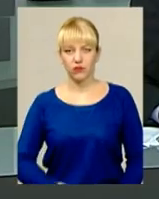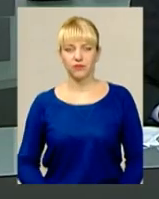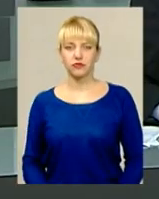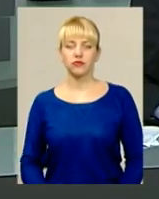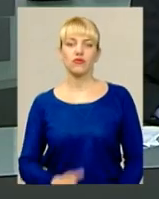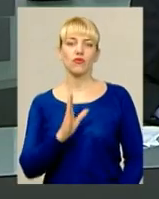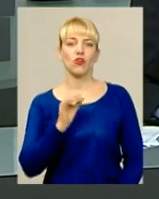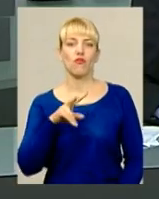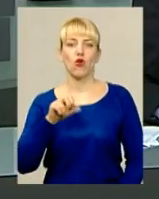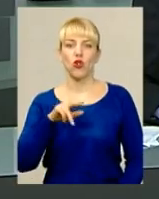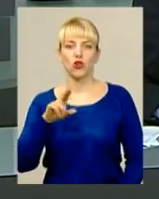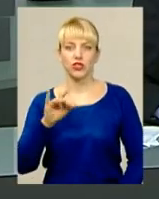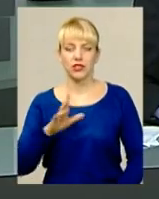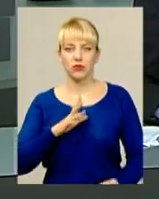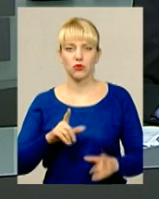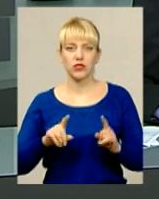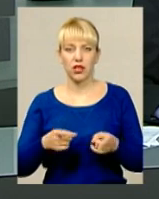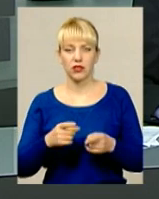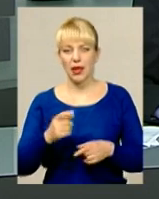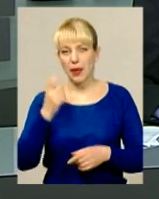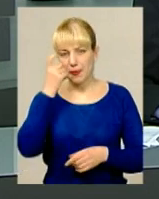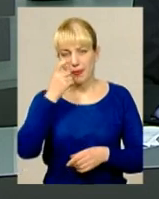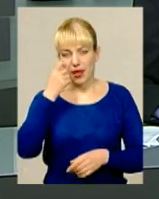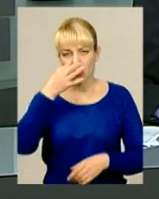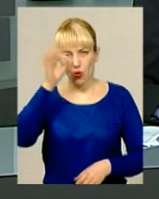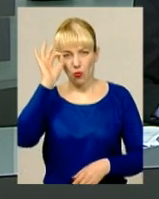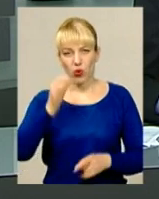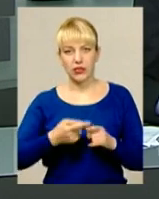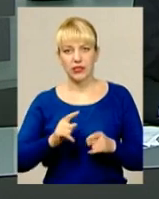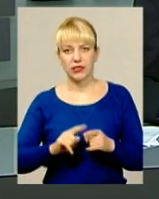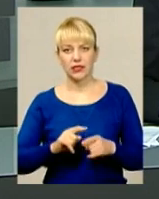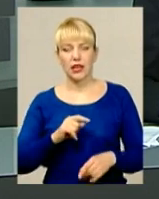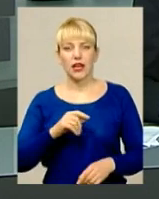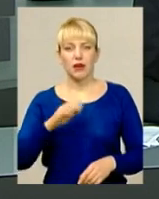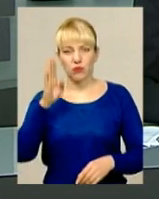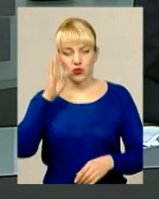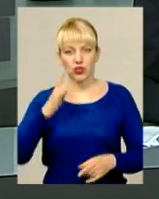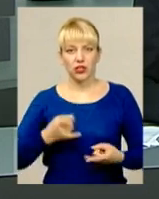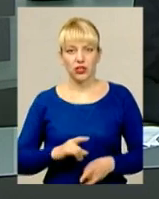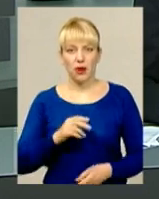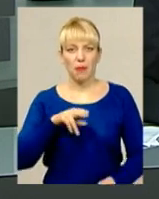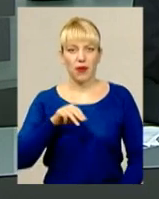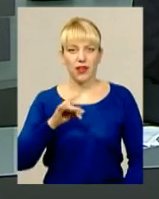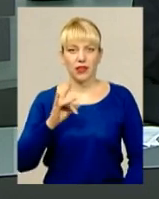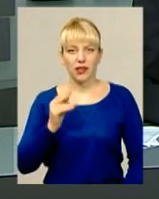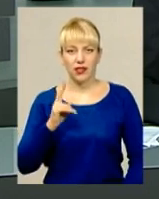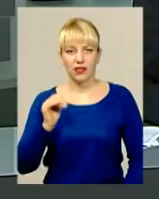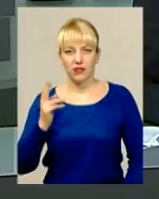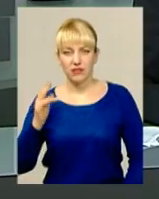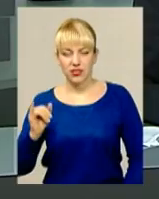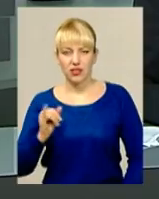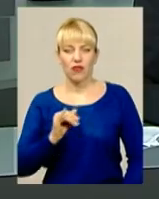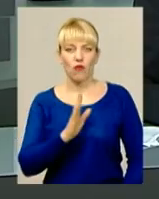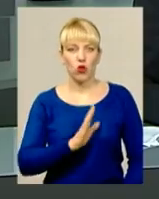Волочиську затримали п'яного хмельницького поліціянта. Правоохоронець сам із села Петриківці Волочиського району. Повертаючись зі зміни